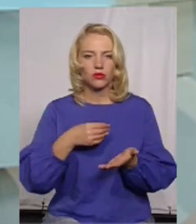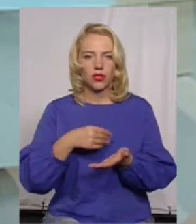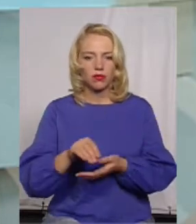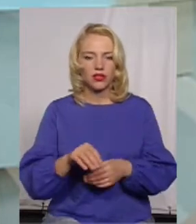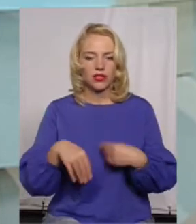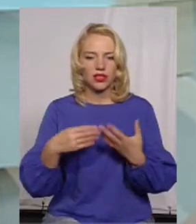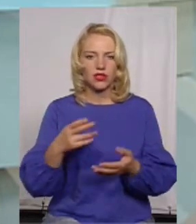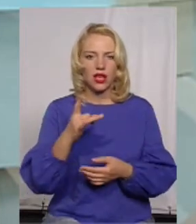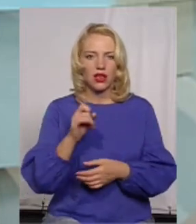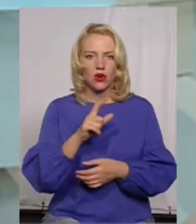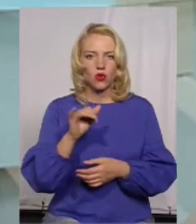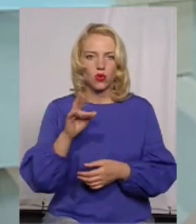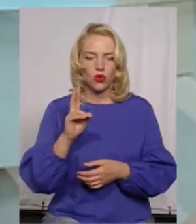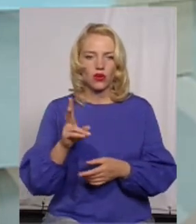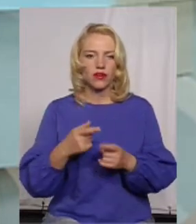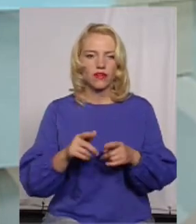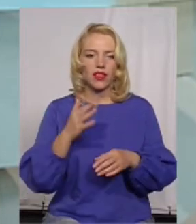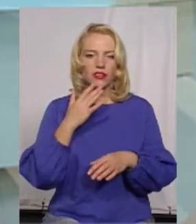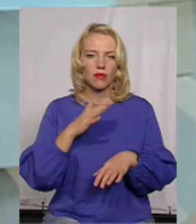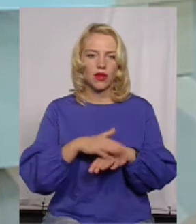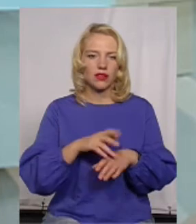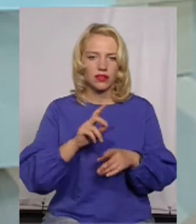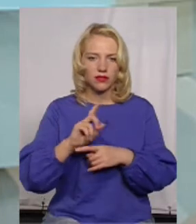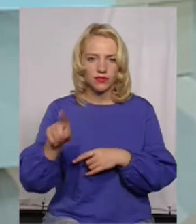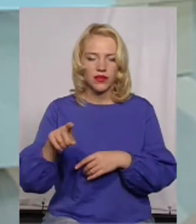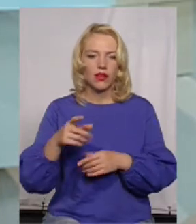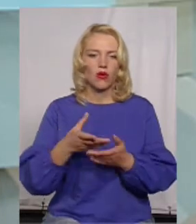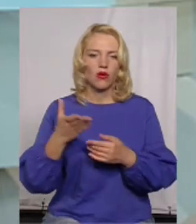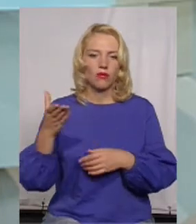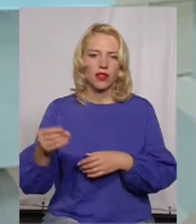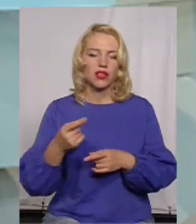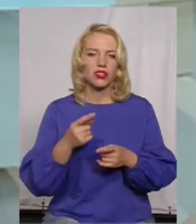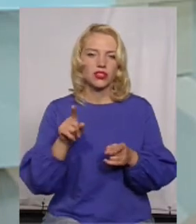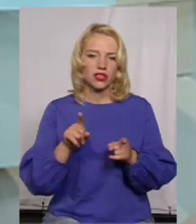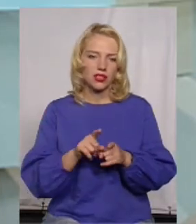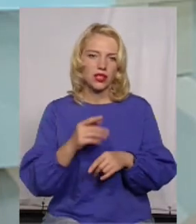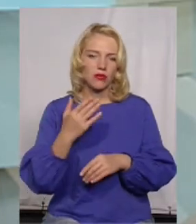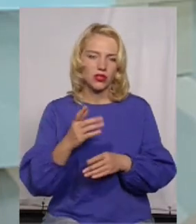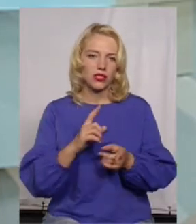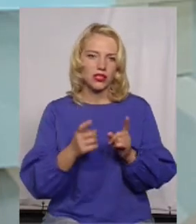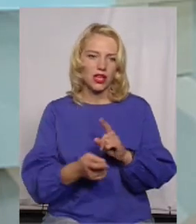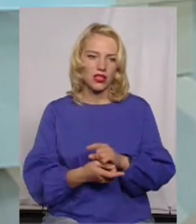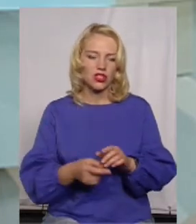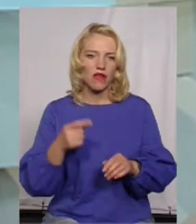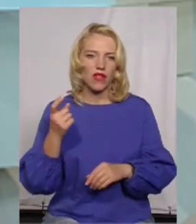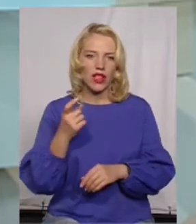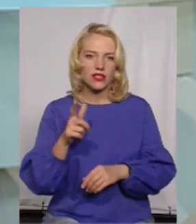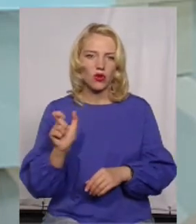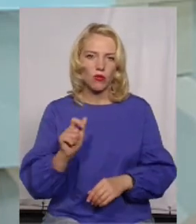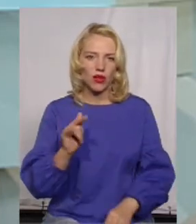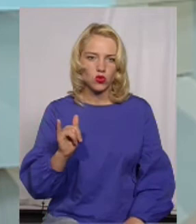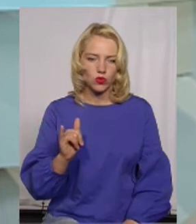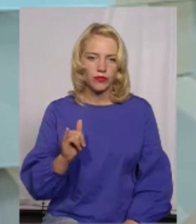видається рахуночок, ти з рахунком йдаш в банк, оплачуєш, і фактично ти теж стаєш власником газу. Тому